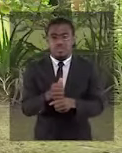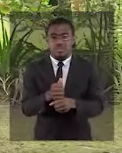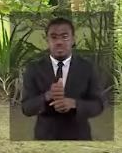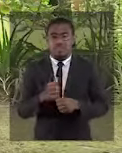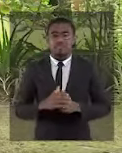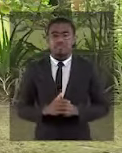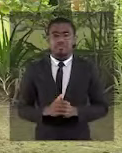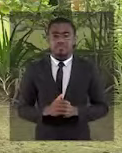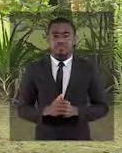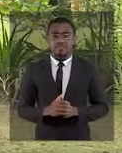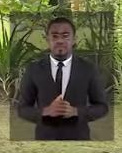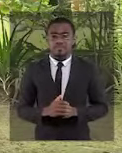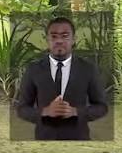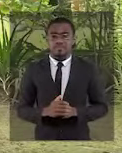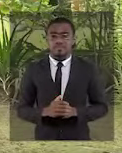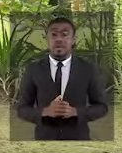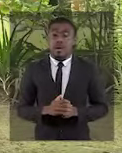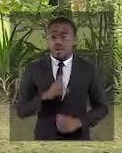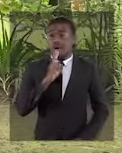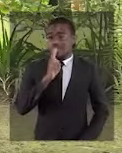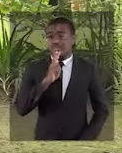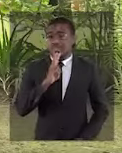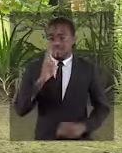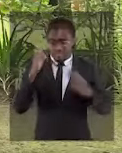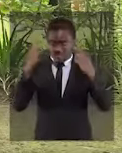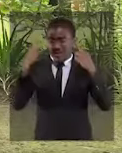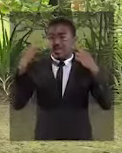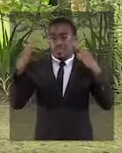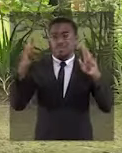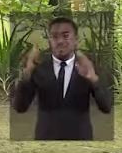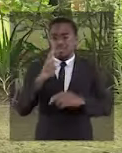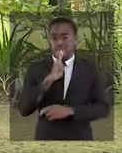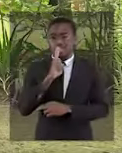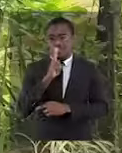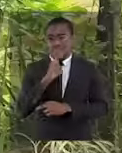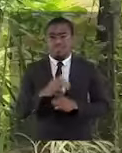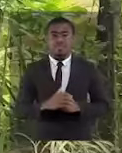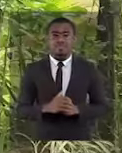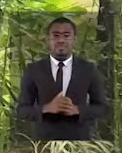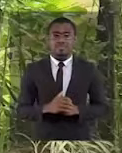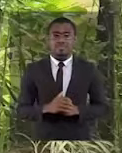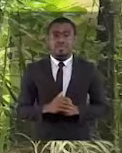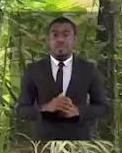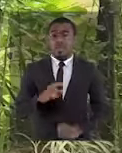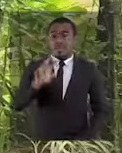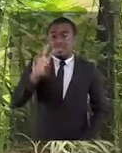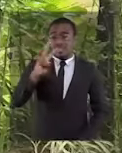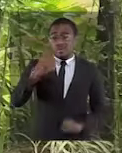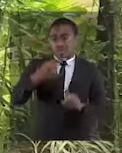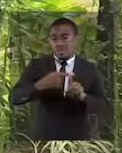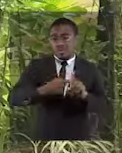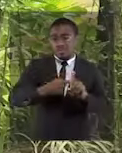Le succès a, je dois le dire, dépassé nos anticipations. Durant six mois,